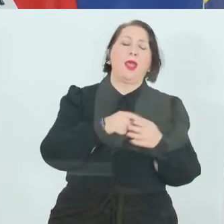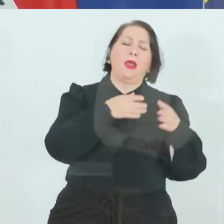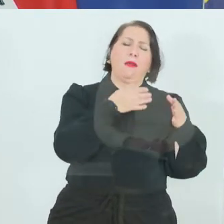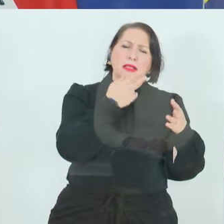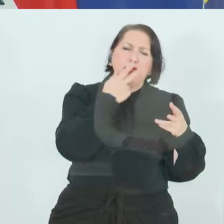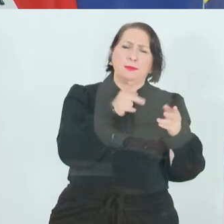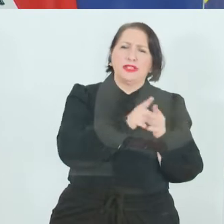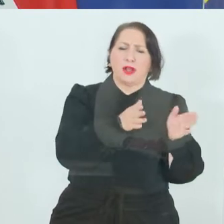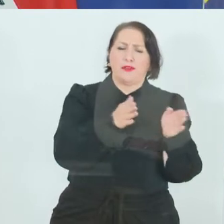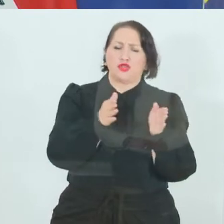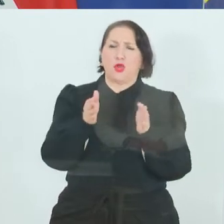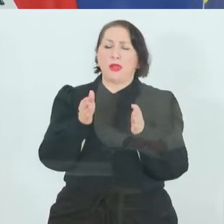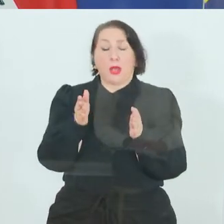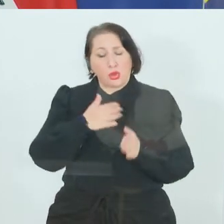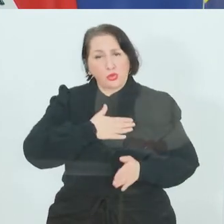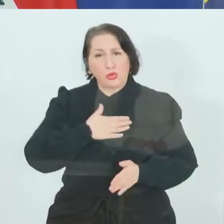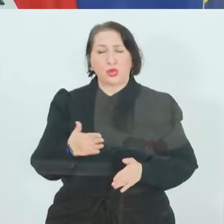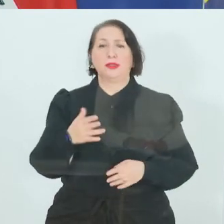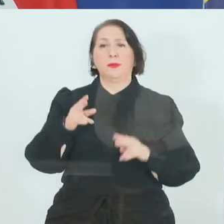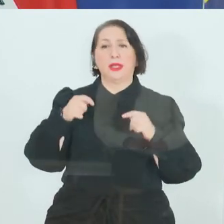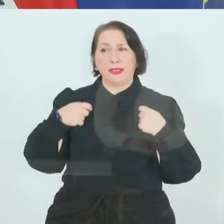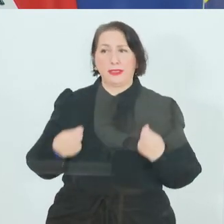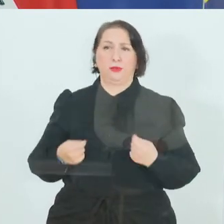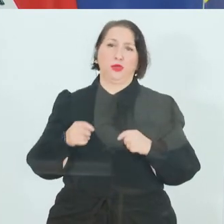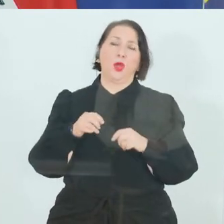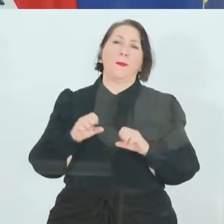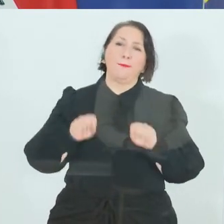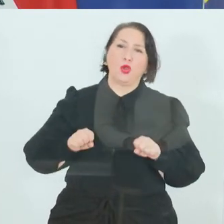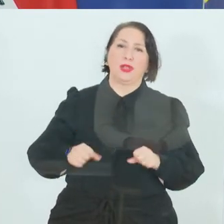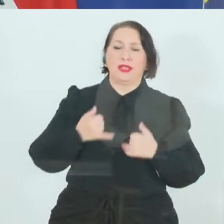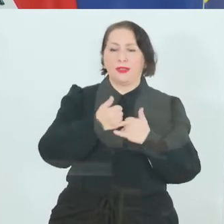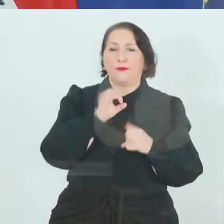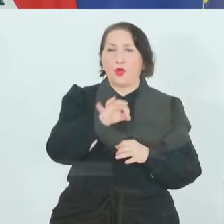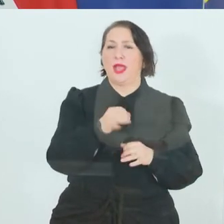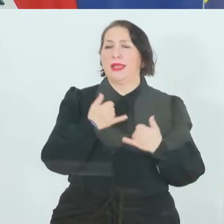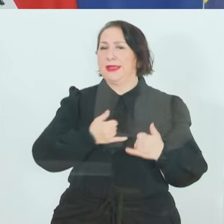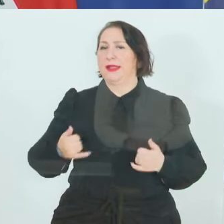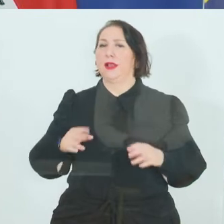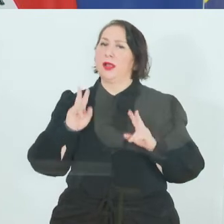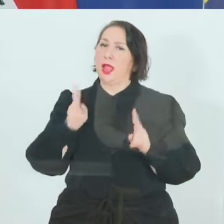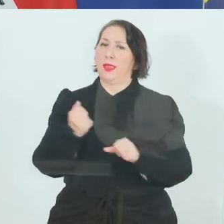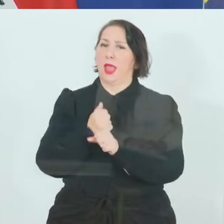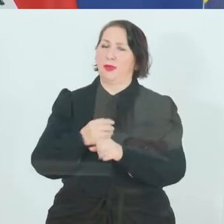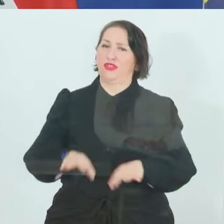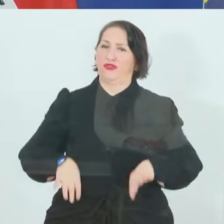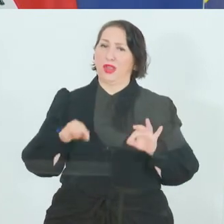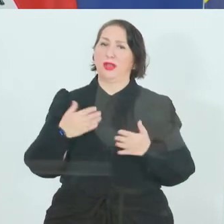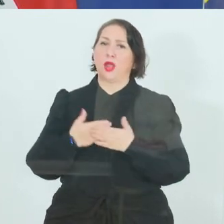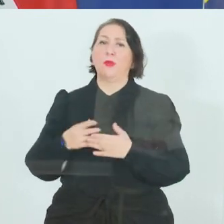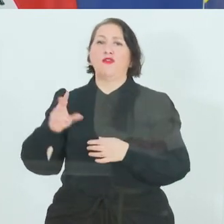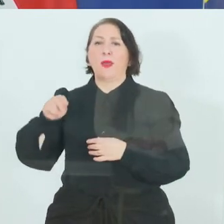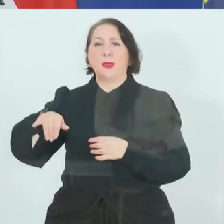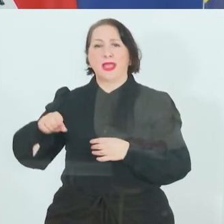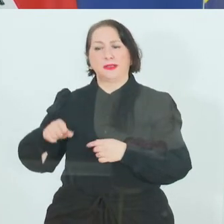aber wir wollen jedem die Möglichkeit geben, hier einen Job zu finden und da unterstützen die Mitarbeiterinnen und Mitarbeiter